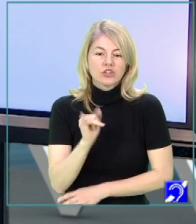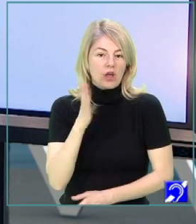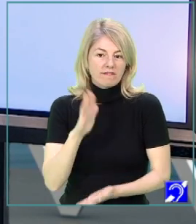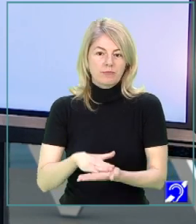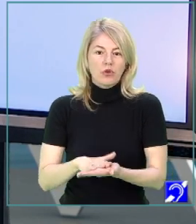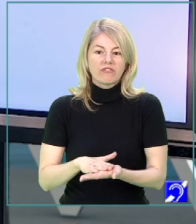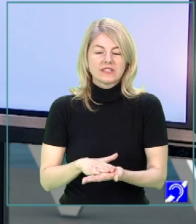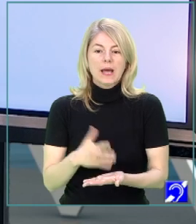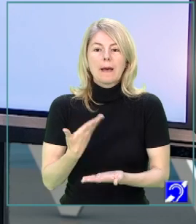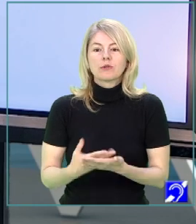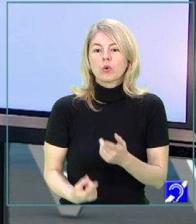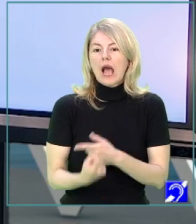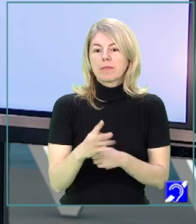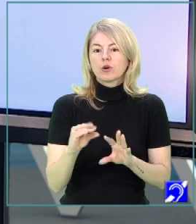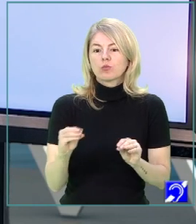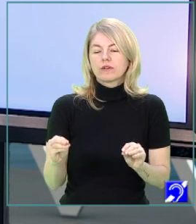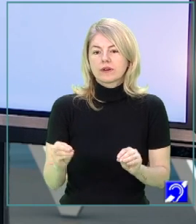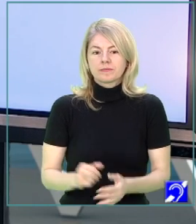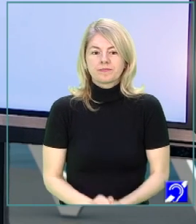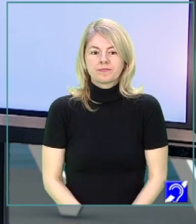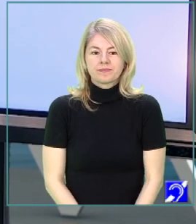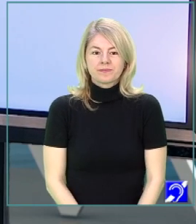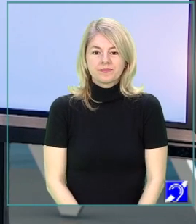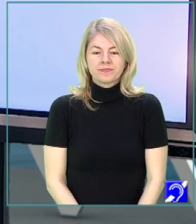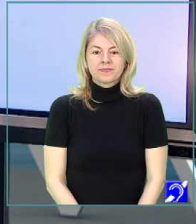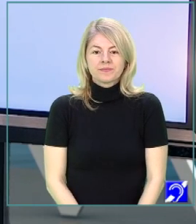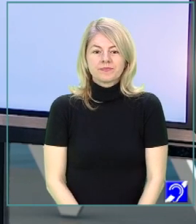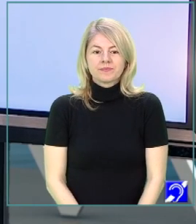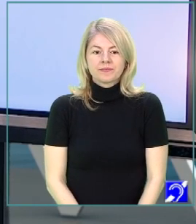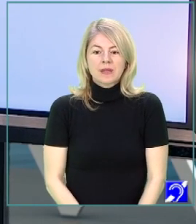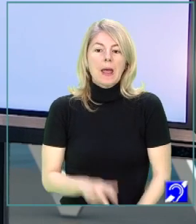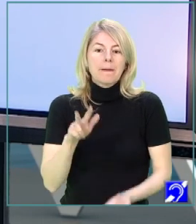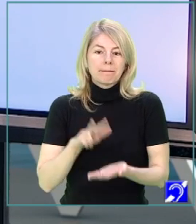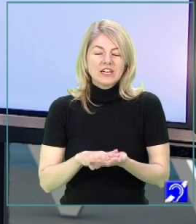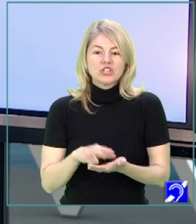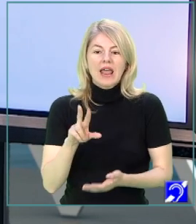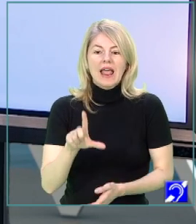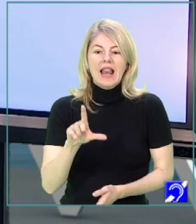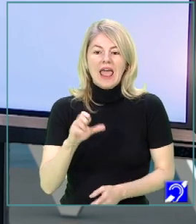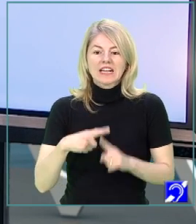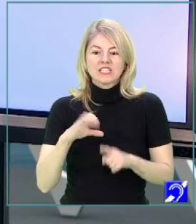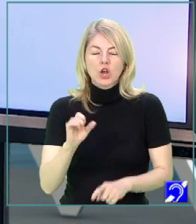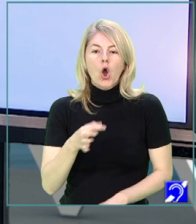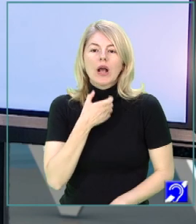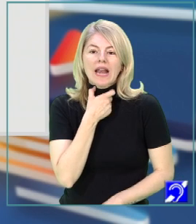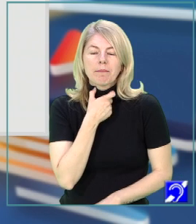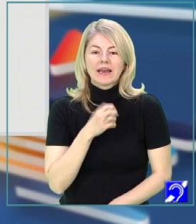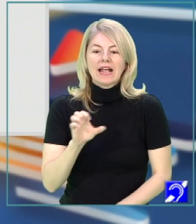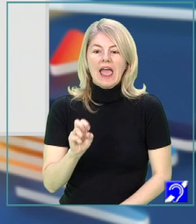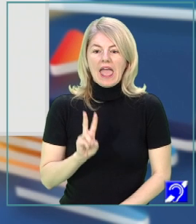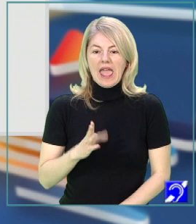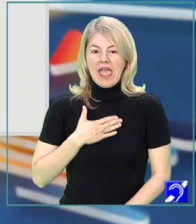dovezii text pentru că apar numeroase mărci ale subiectivității. Mărcile lexicogramaticale ale eului liric.